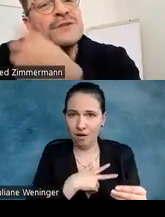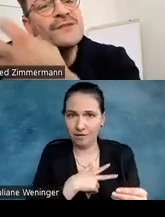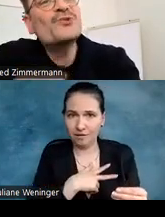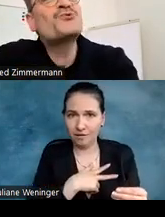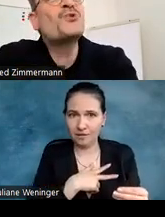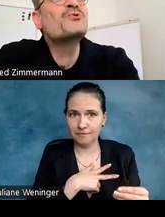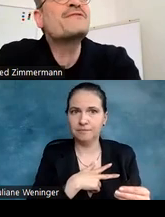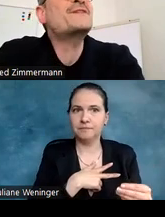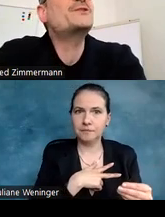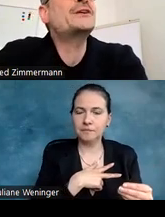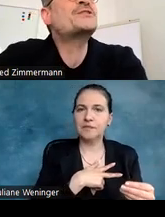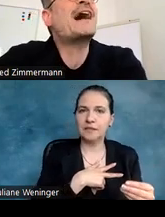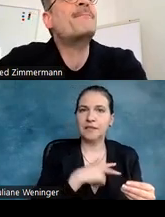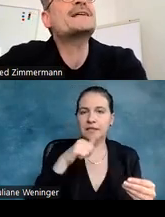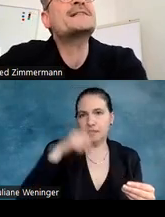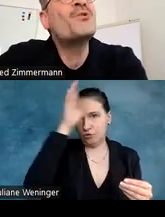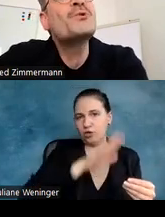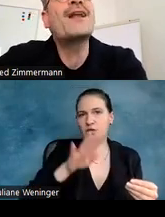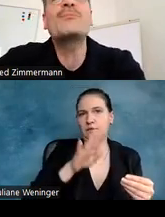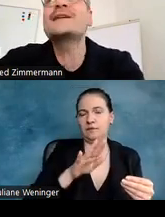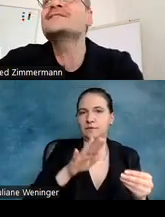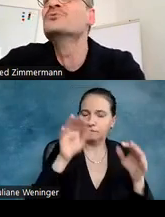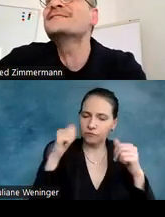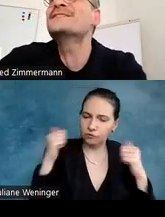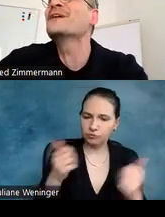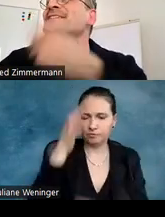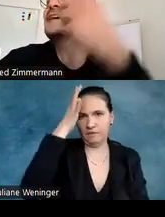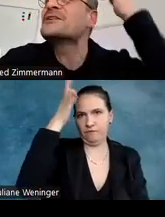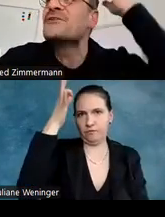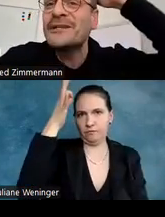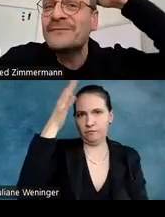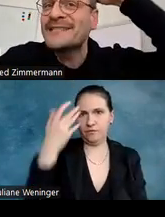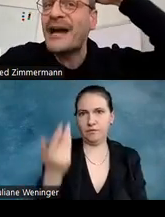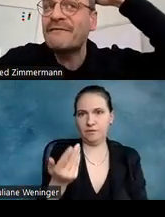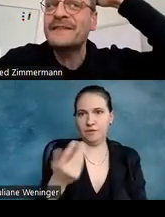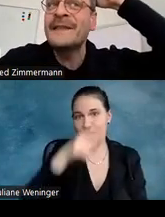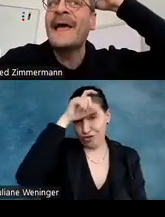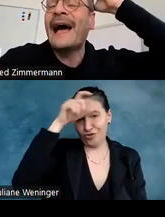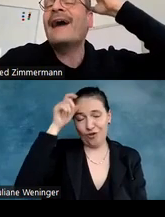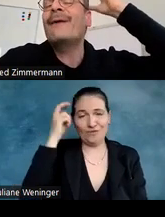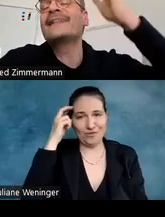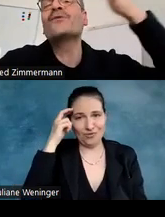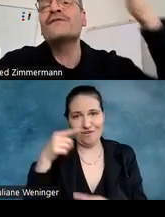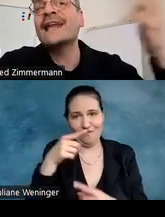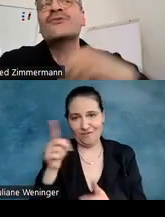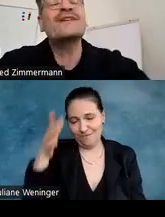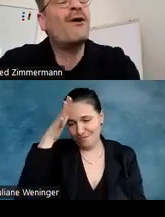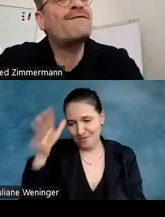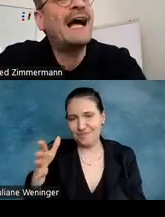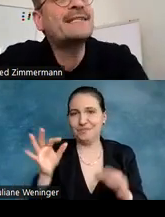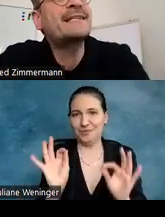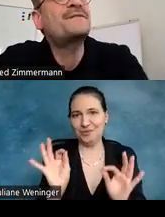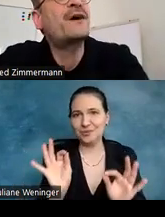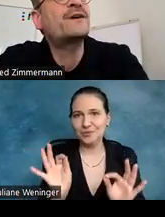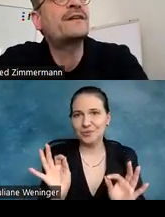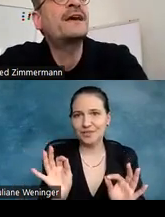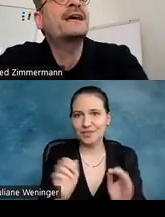ein großes Kulturgut, was wir Deutschen haben, dass wir so unglaublich gut sind im Bereich der Ingenieurswissenschaften, aber insofern natürlich auch